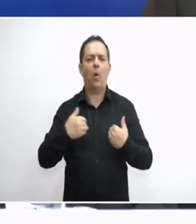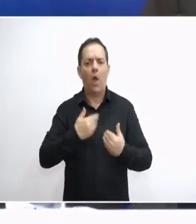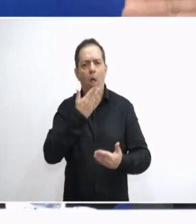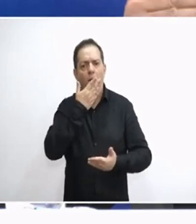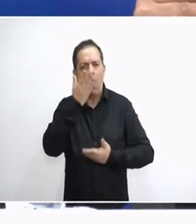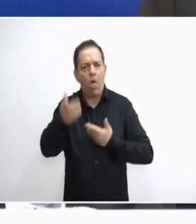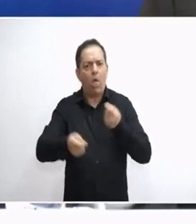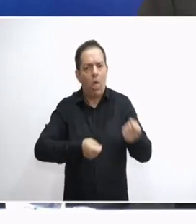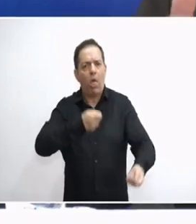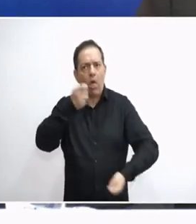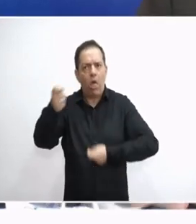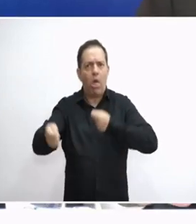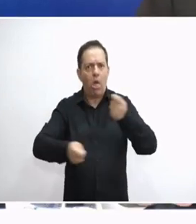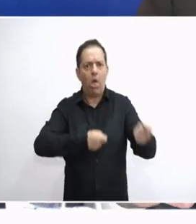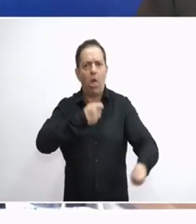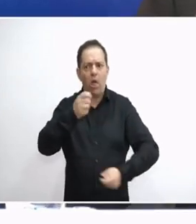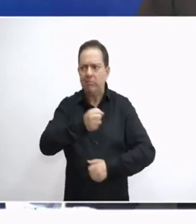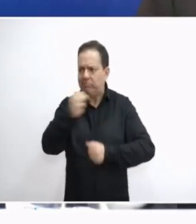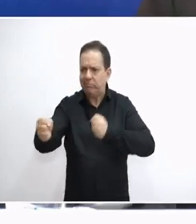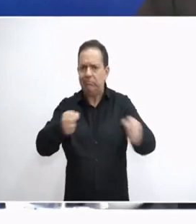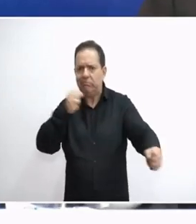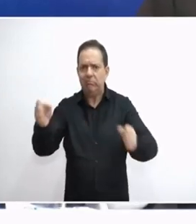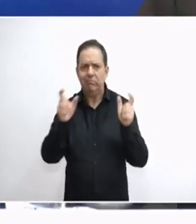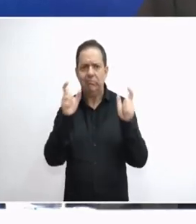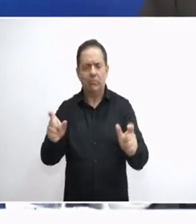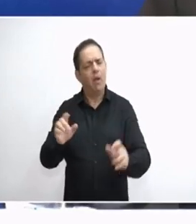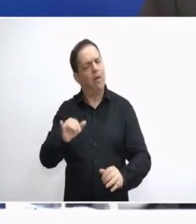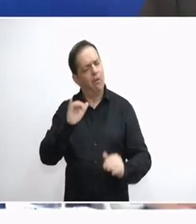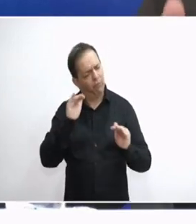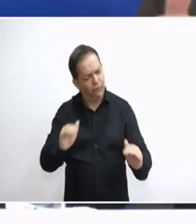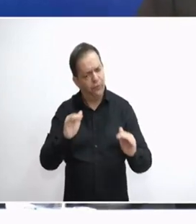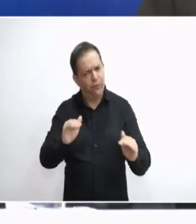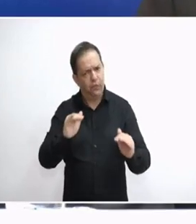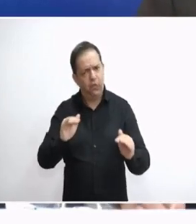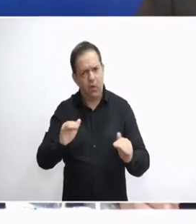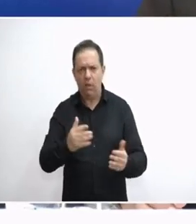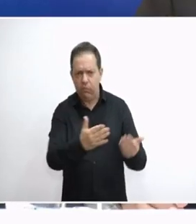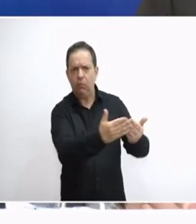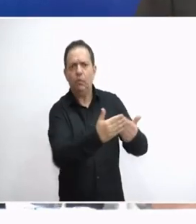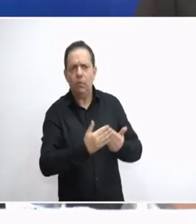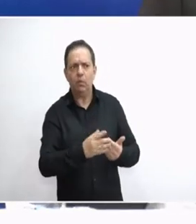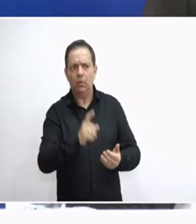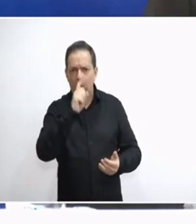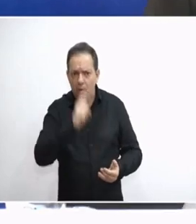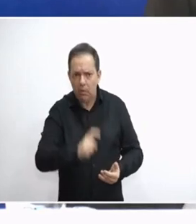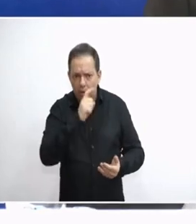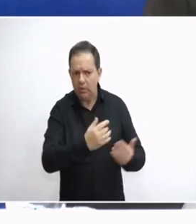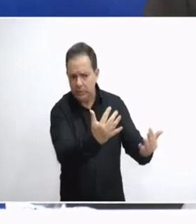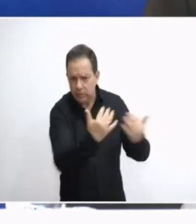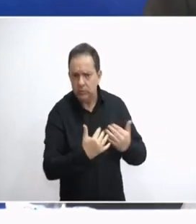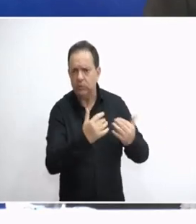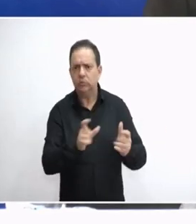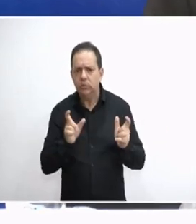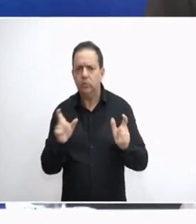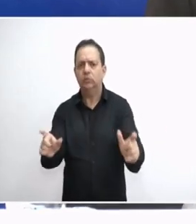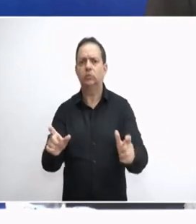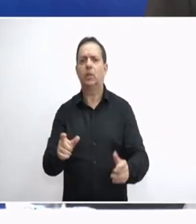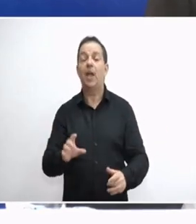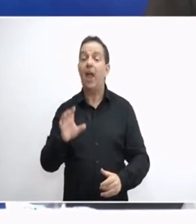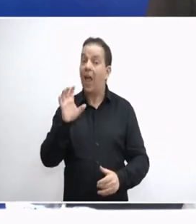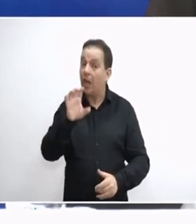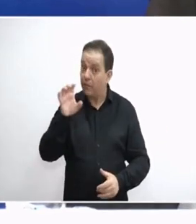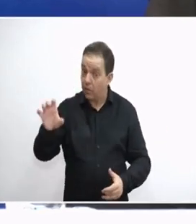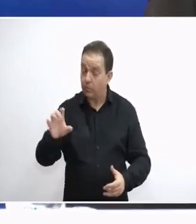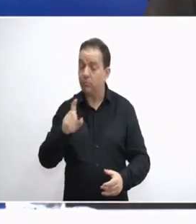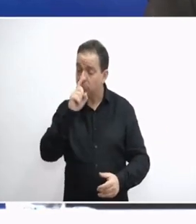κόστος εγώ της φύλαξης αυτής που πάντα τον είχα, αλλά τώρα είναι πολύ περισσότερος. Άρα λοιπόν στην ΕΕ στο